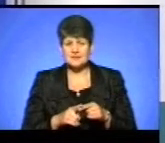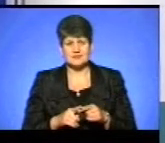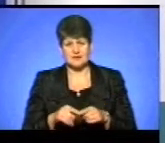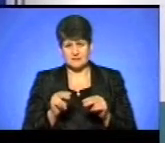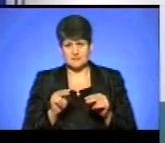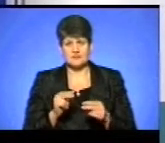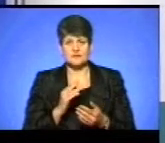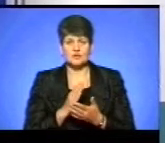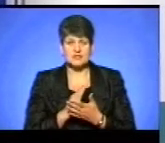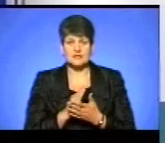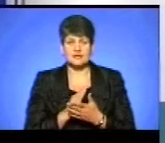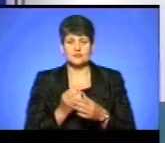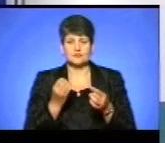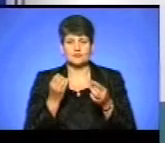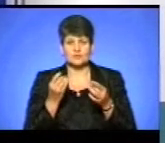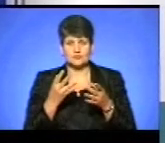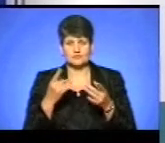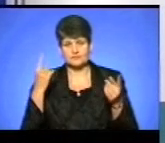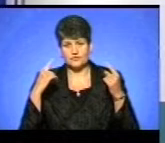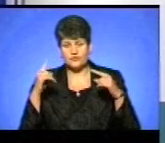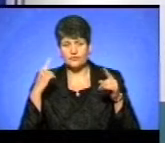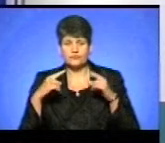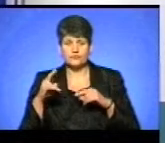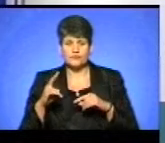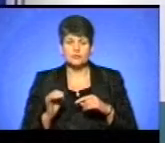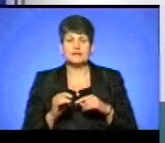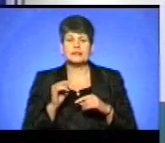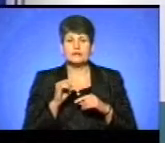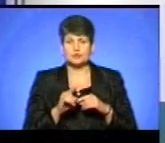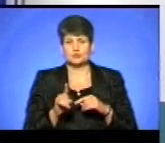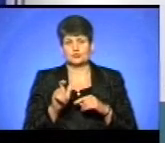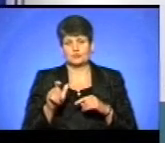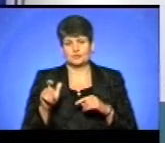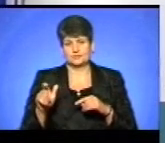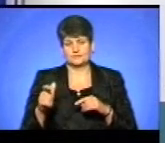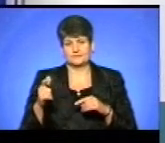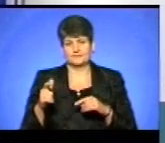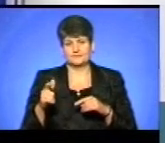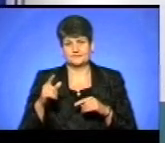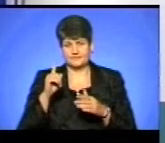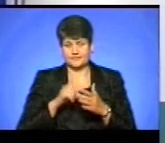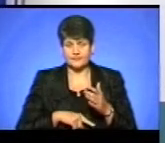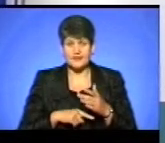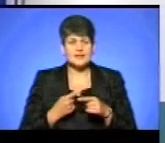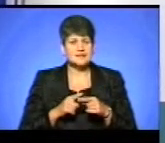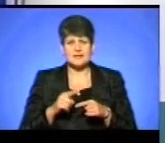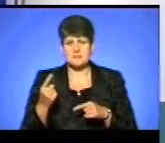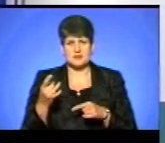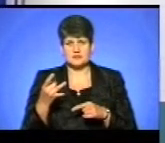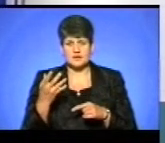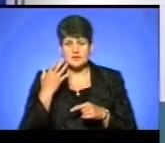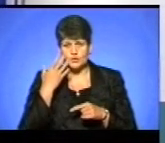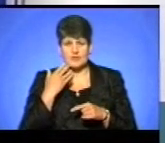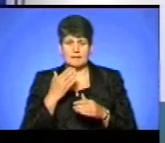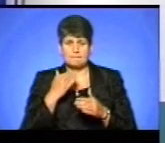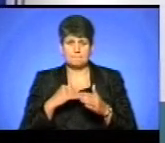така обгортка для того, щоб десь люди могли її проковтнути. Проте це вже не перший проєкт такого типу, де під